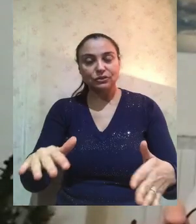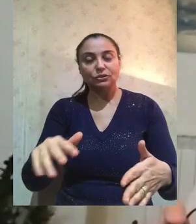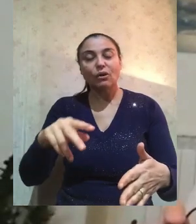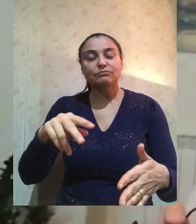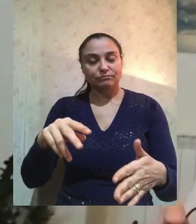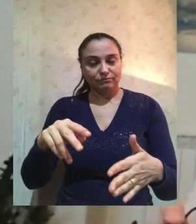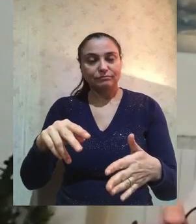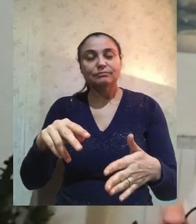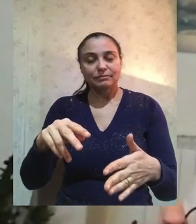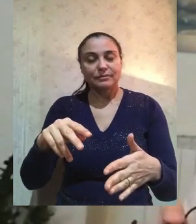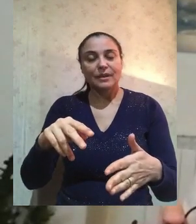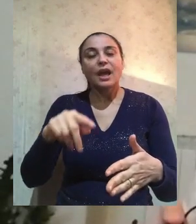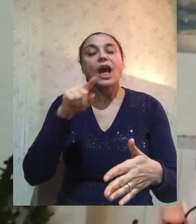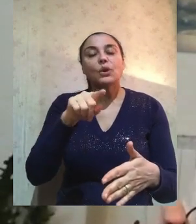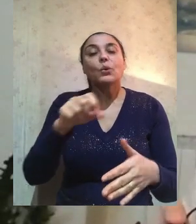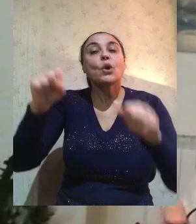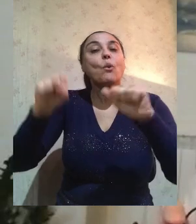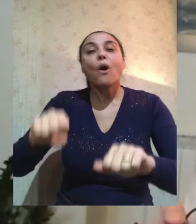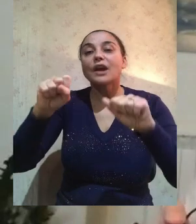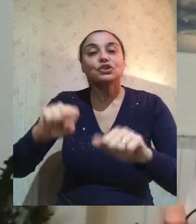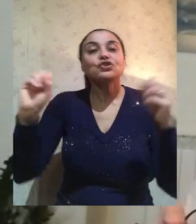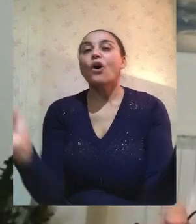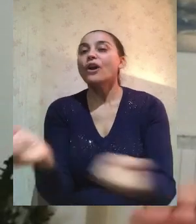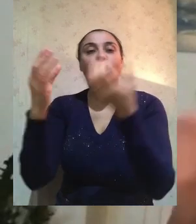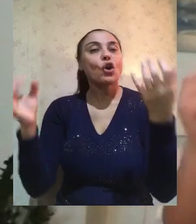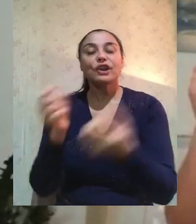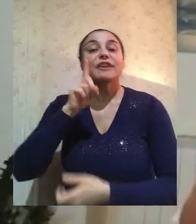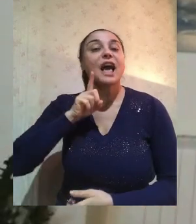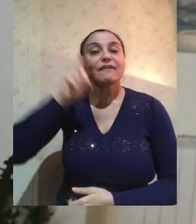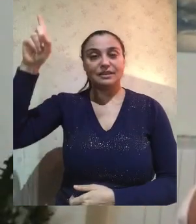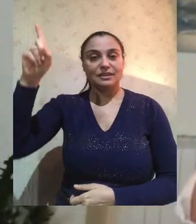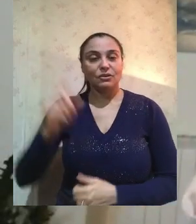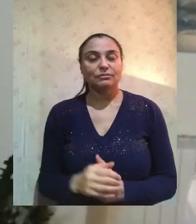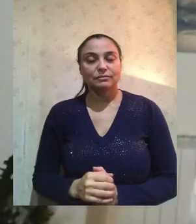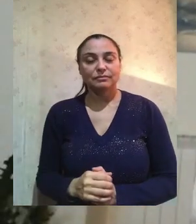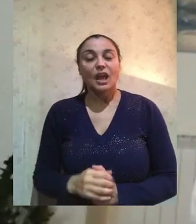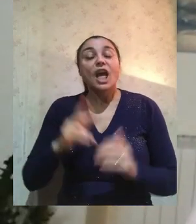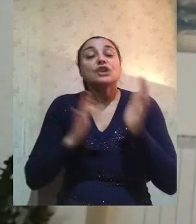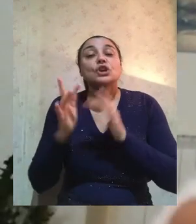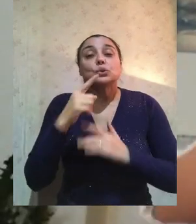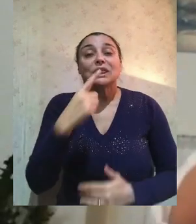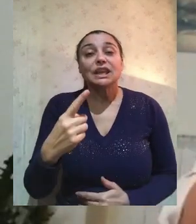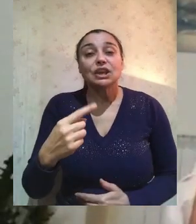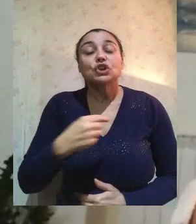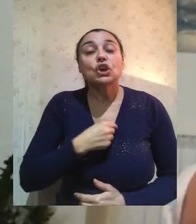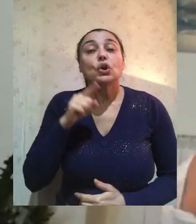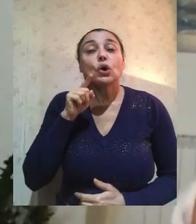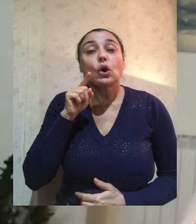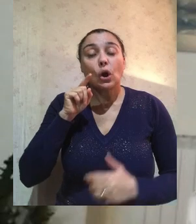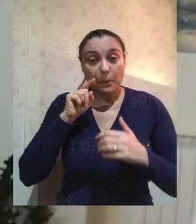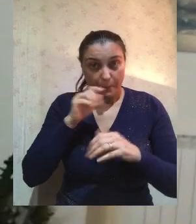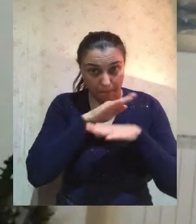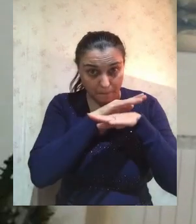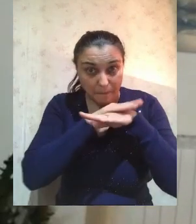prese il suo giaciglio e se ne andò a casa sua glorificando Dio. Non solo Gesù dice io ho il potere